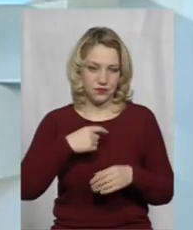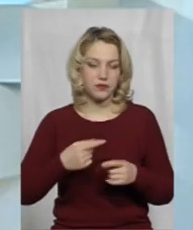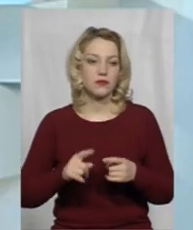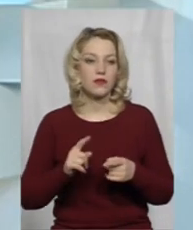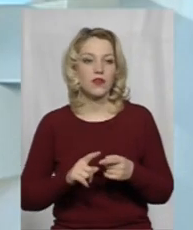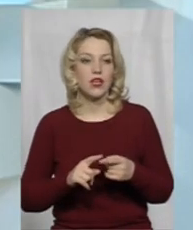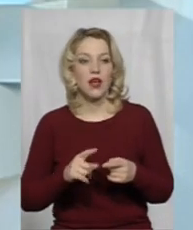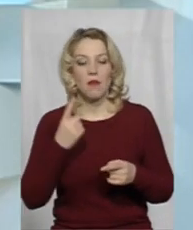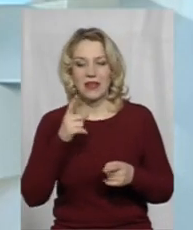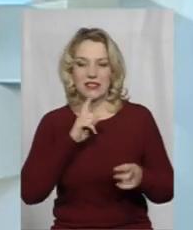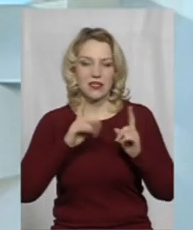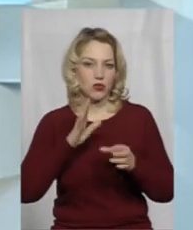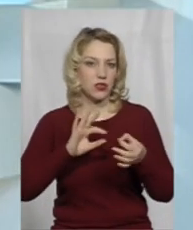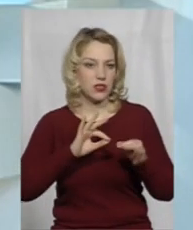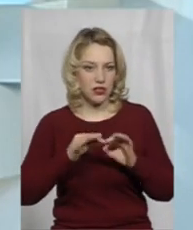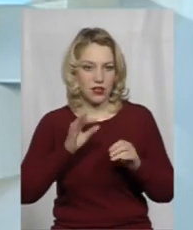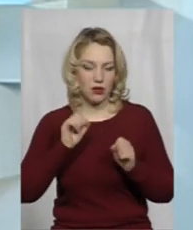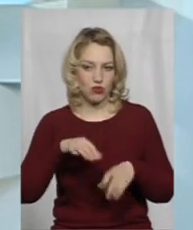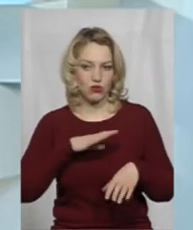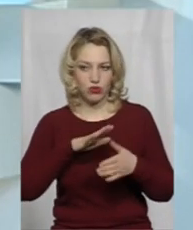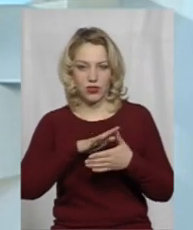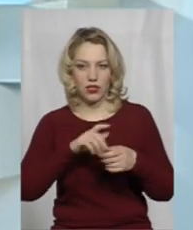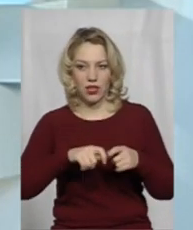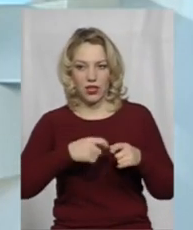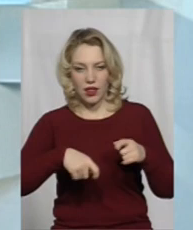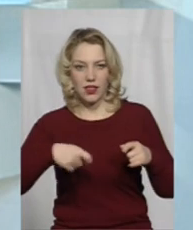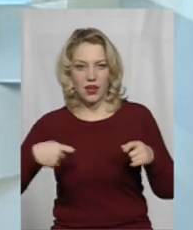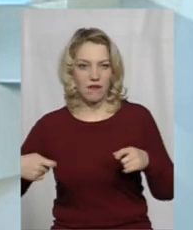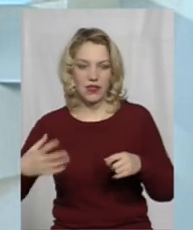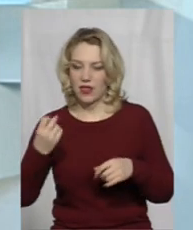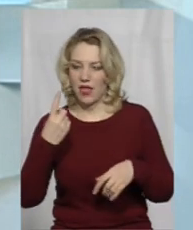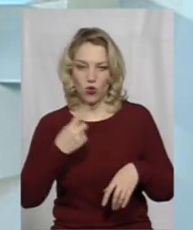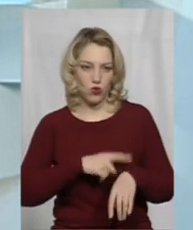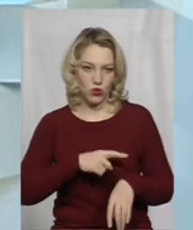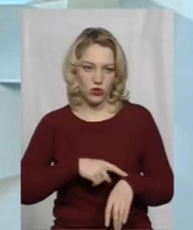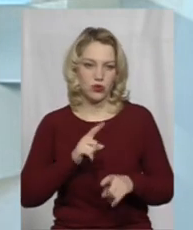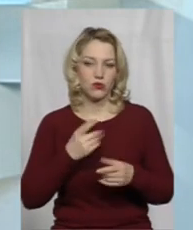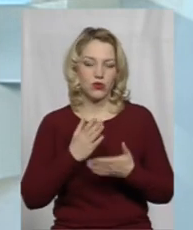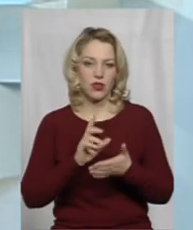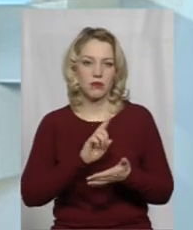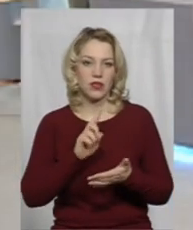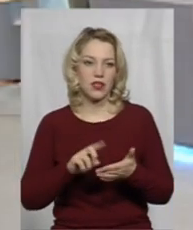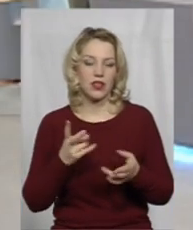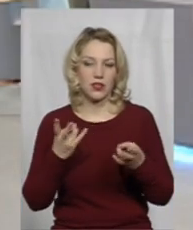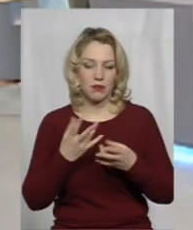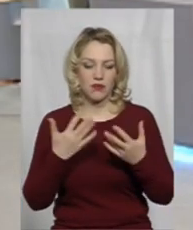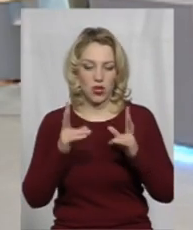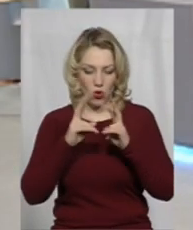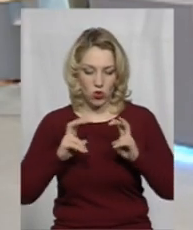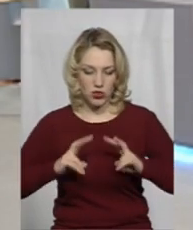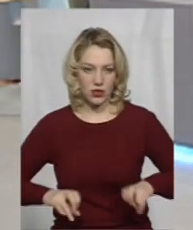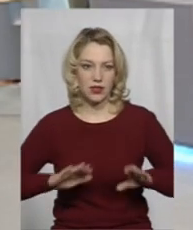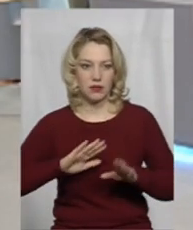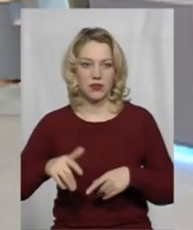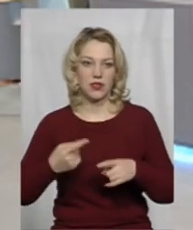буде дуже-дуже складне, і, напевно, буде тривати не одну годину, тому що і є питання, які треба буде вже розглядати після